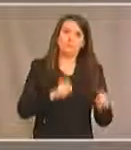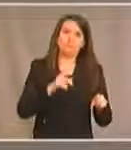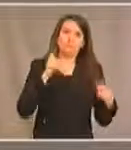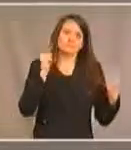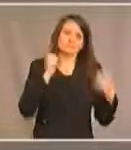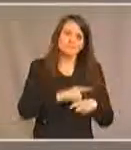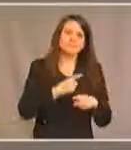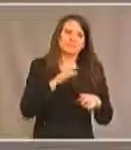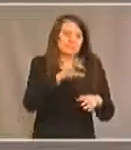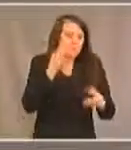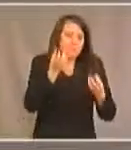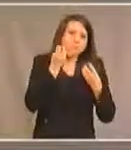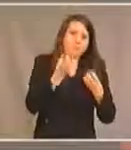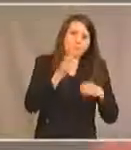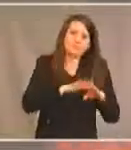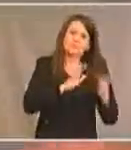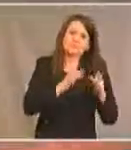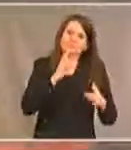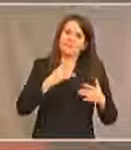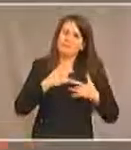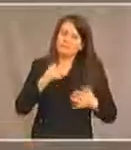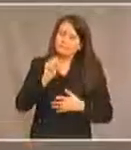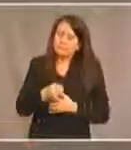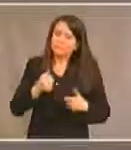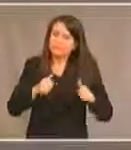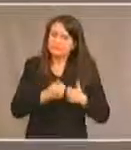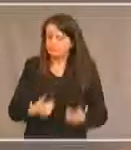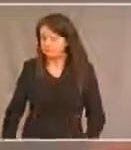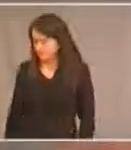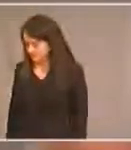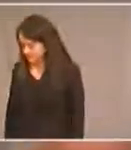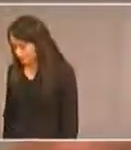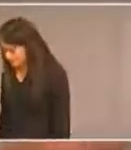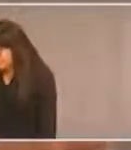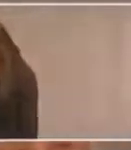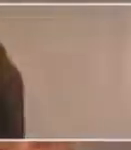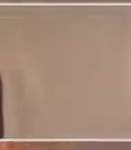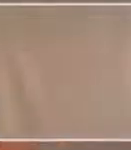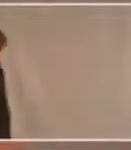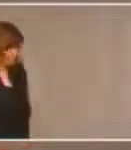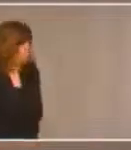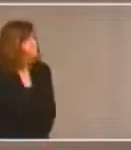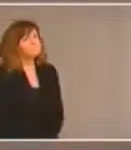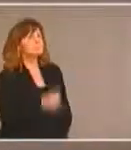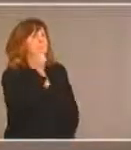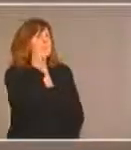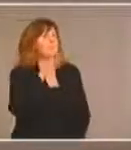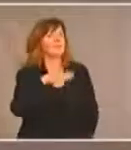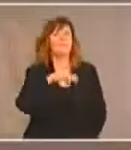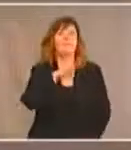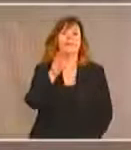naviguer tous ces sites. Donc, j'ai plusieurs autres questions. Quelques autres pour vous, à nouveau.